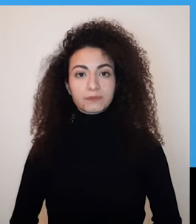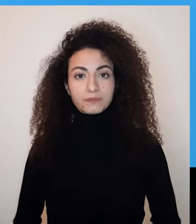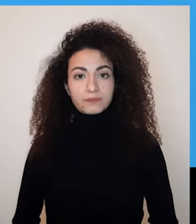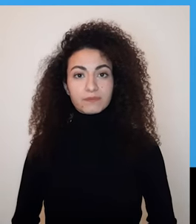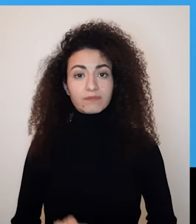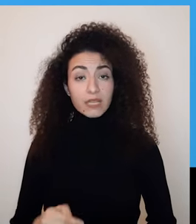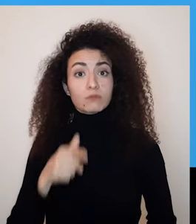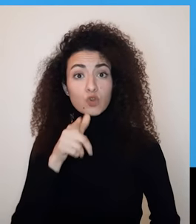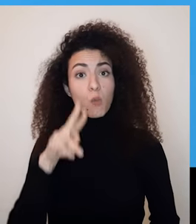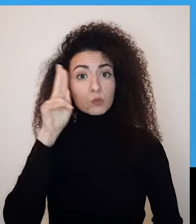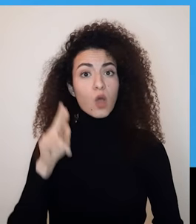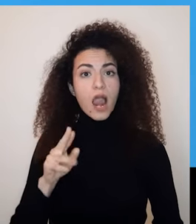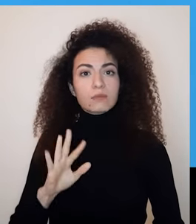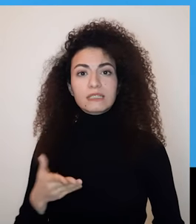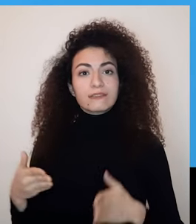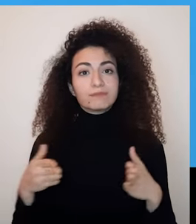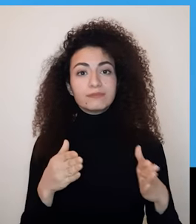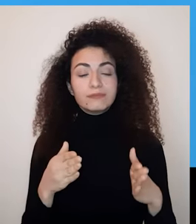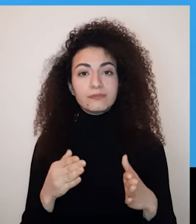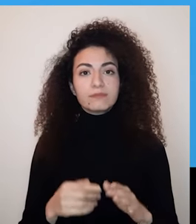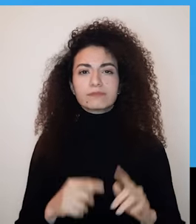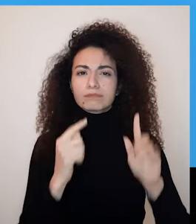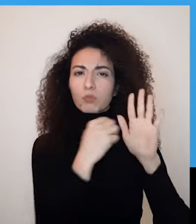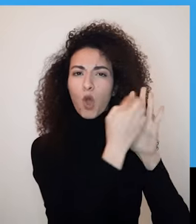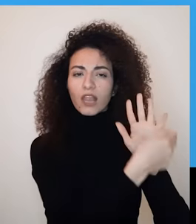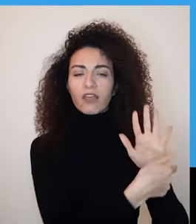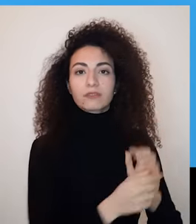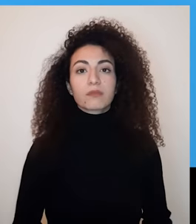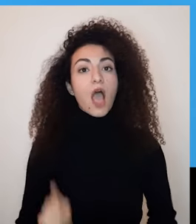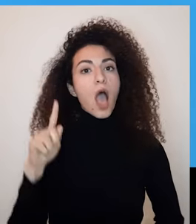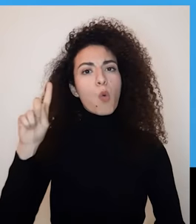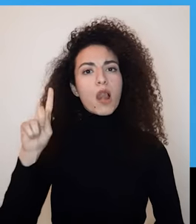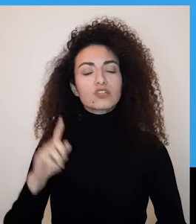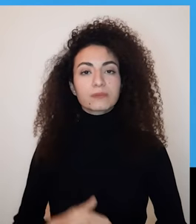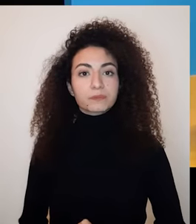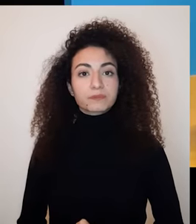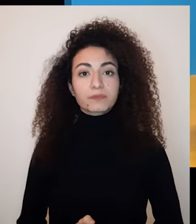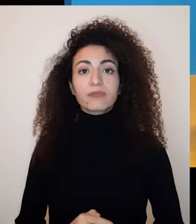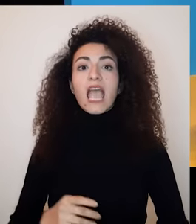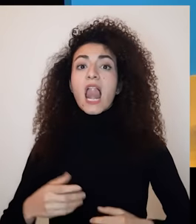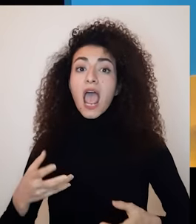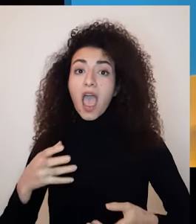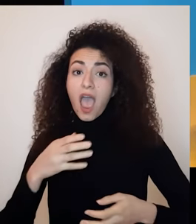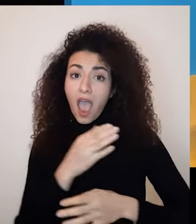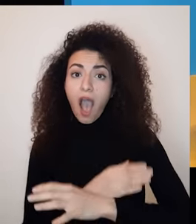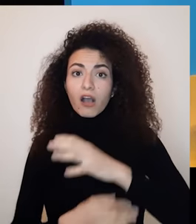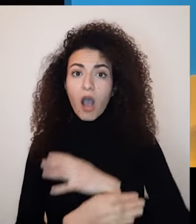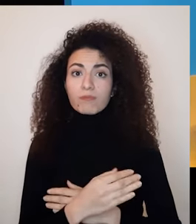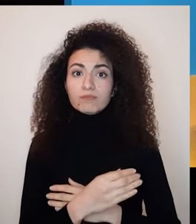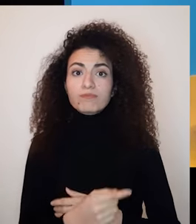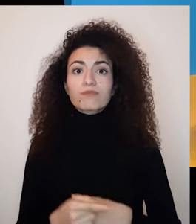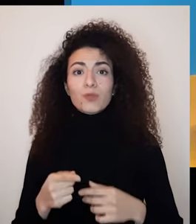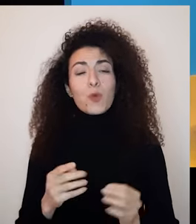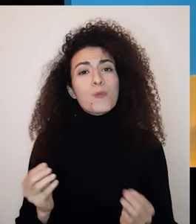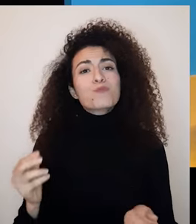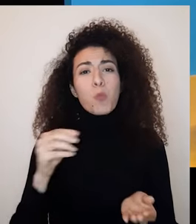لتأسر على محيطك رح نحاول الإيجابة على هالسؤال من خلال العنوين التالية أولا كيف أنه